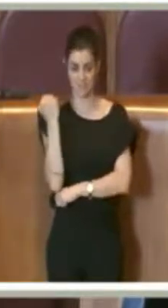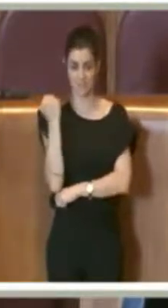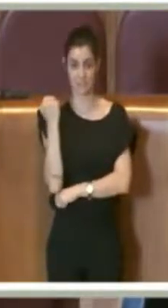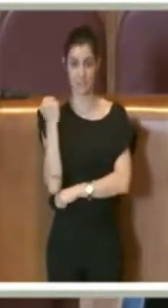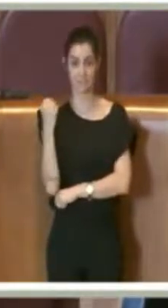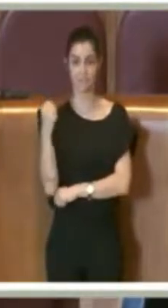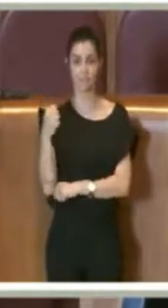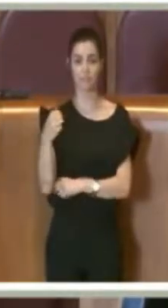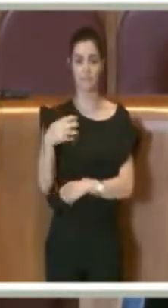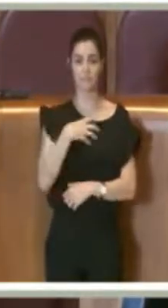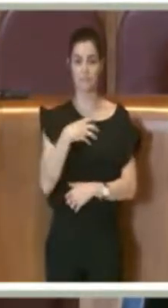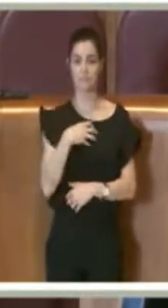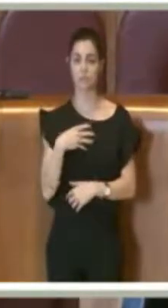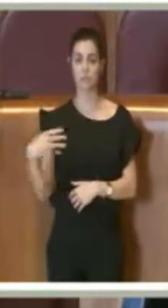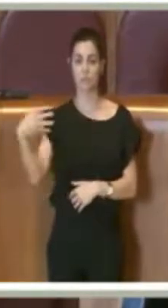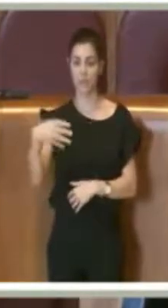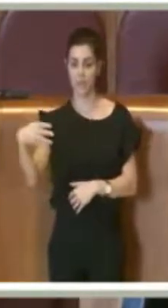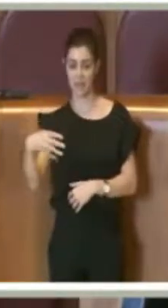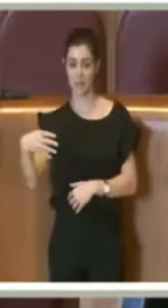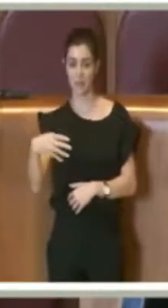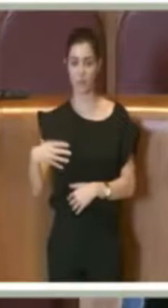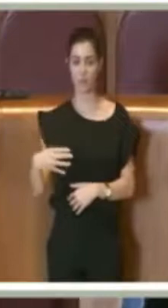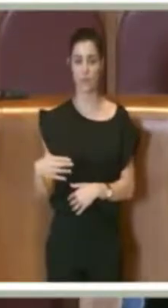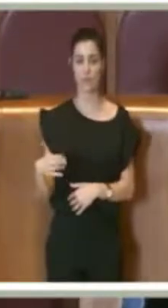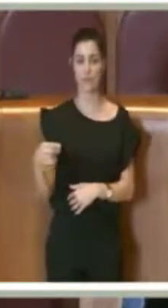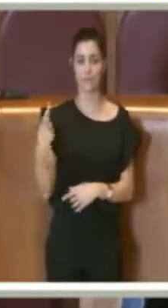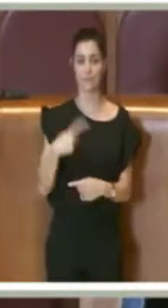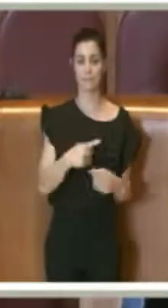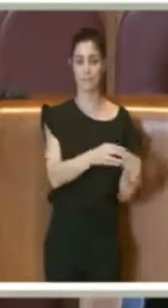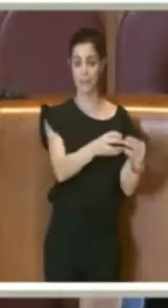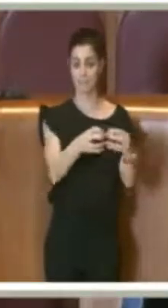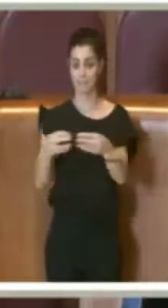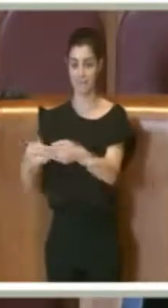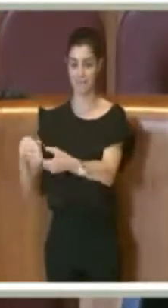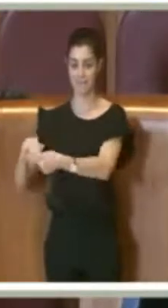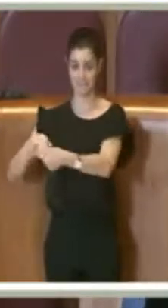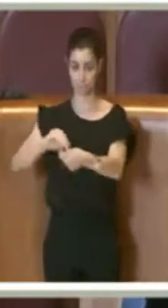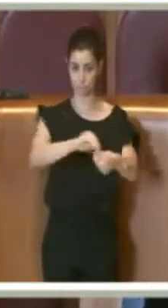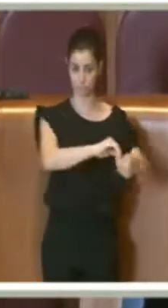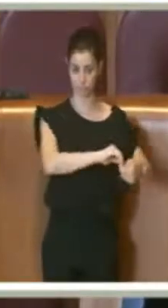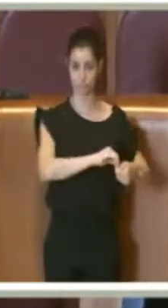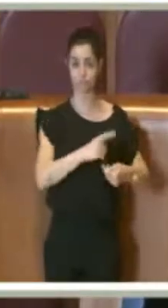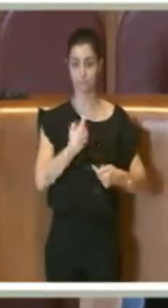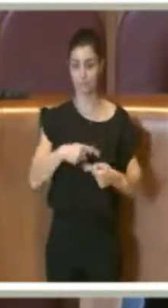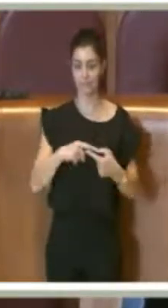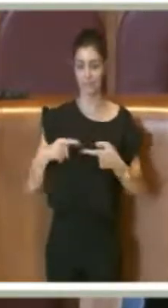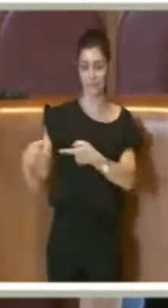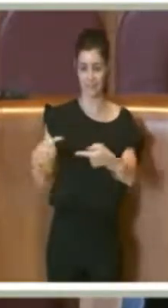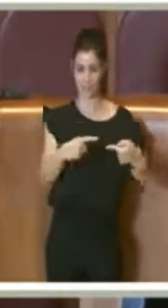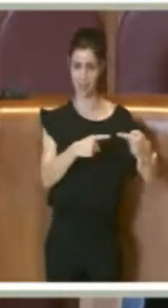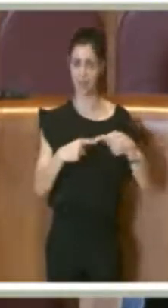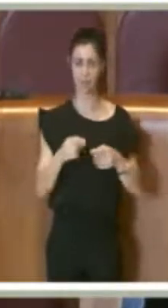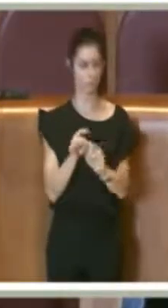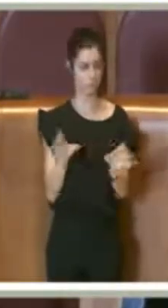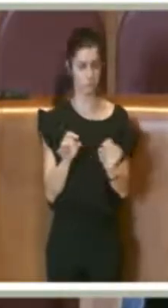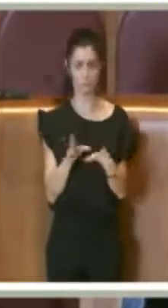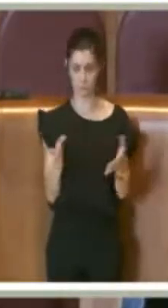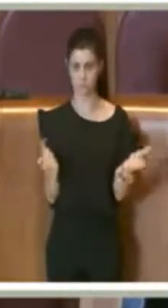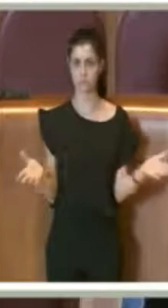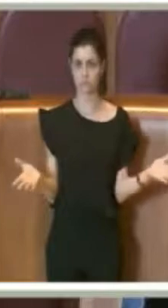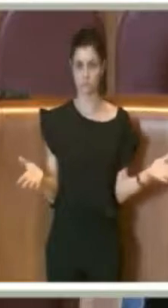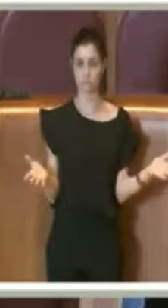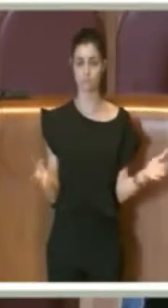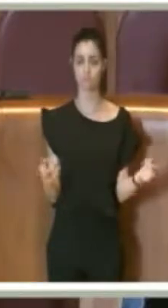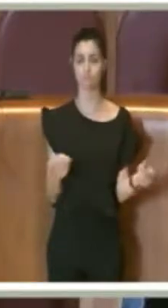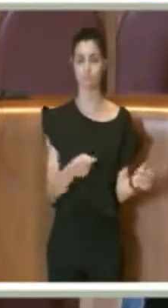imprese di sottoservizi. Questo dialogo è sempre aperto, ha portato